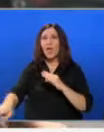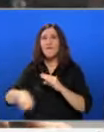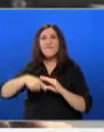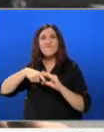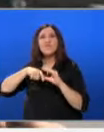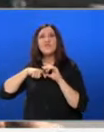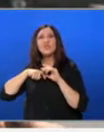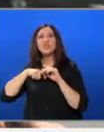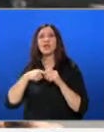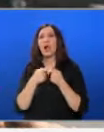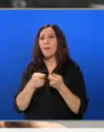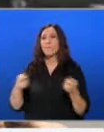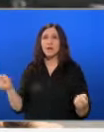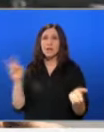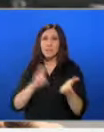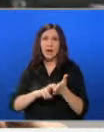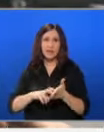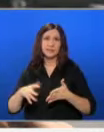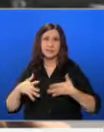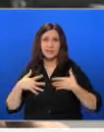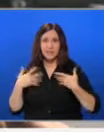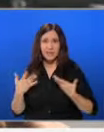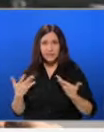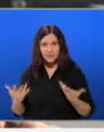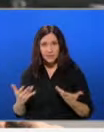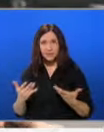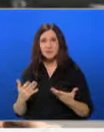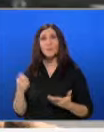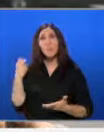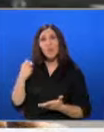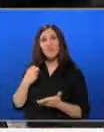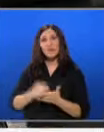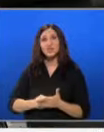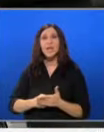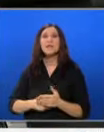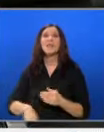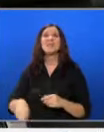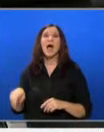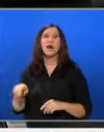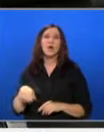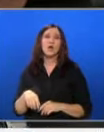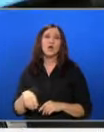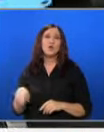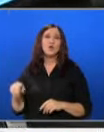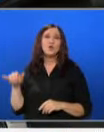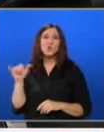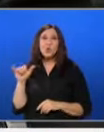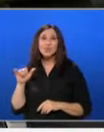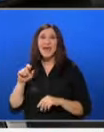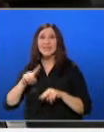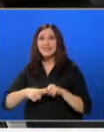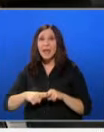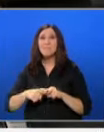банки с искане за потвърждение на юзернейми пароли на акаунтите за интернет